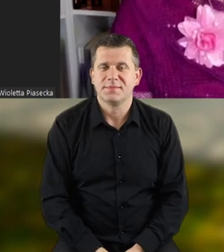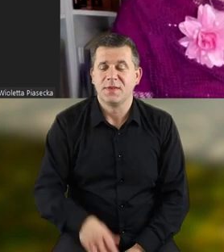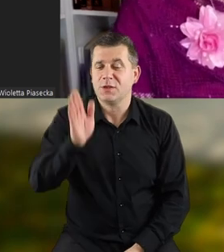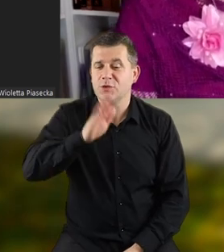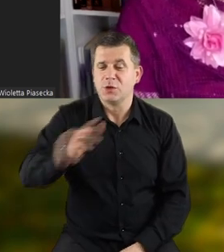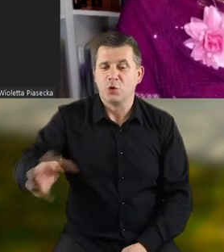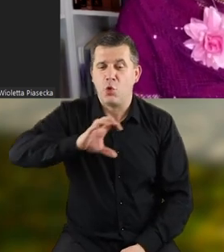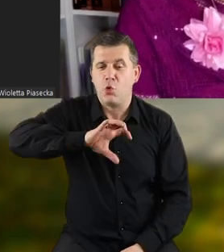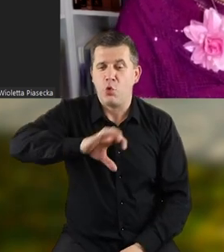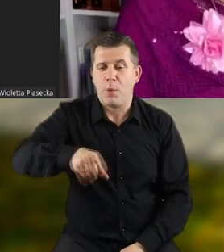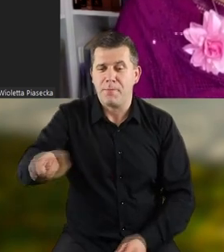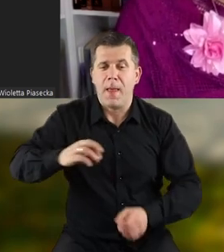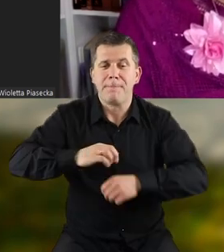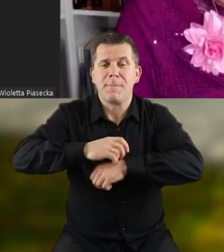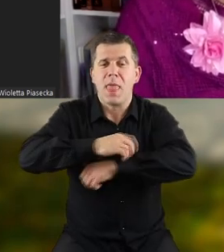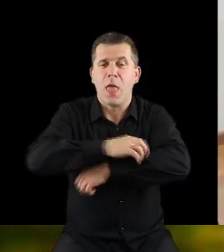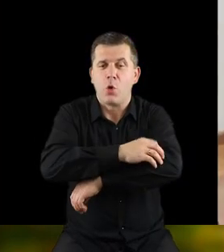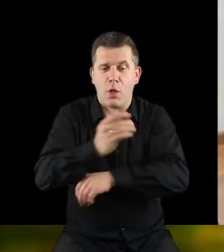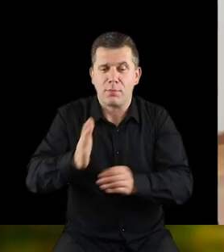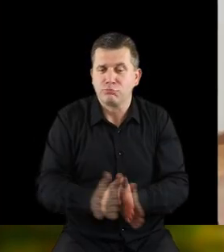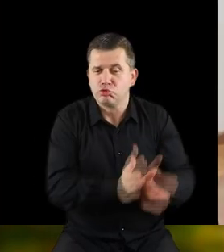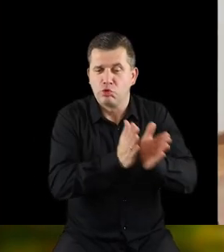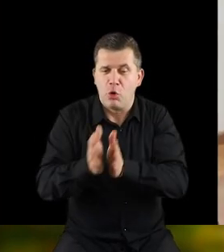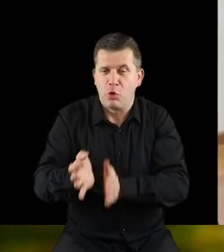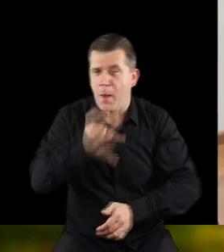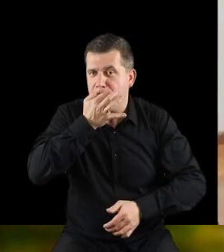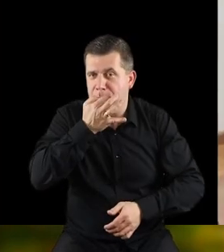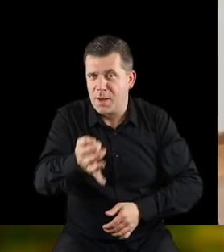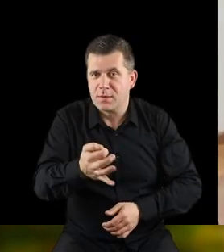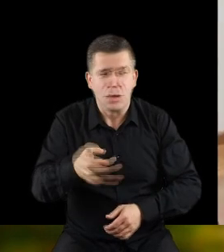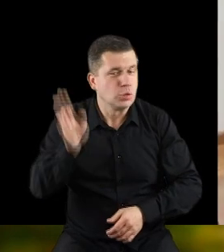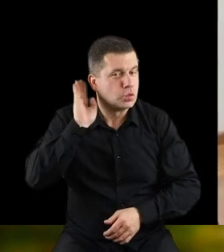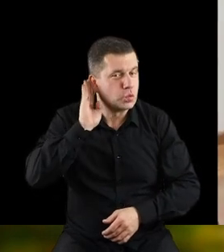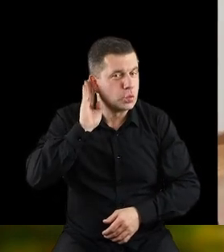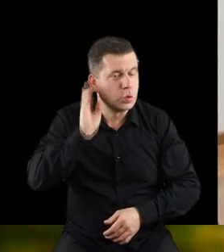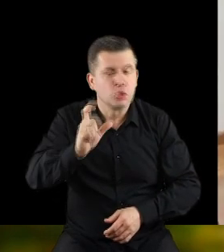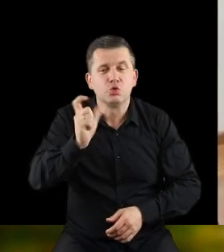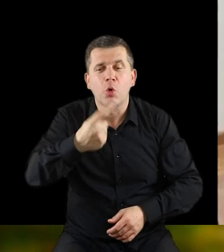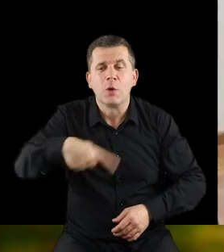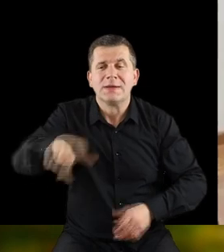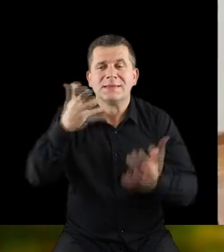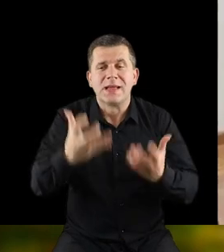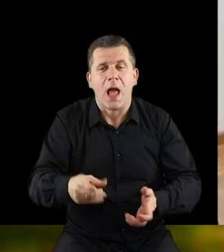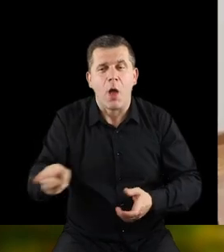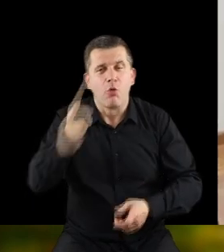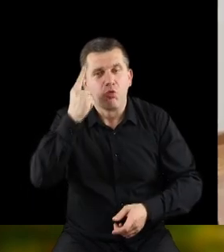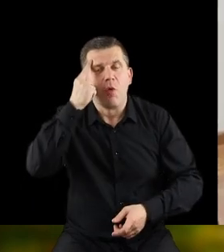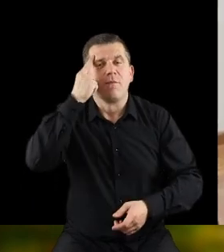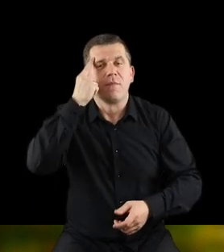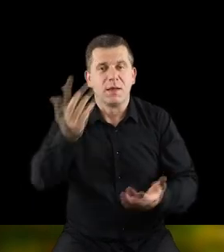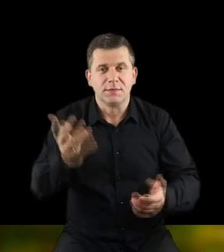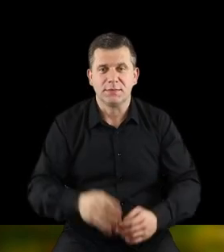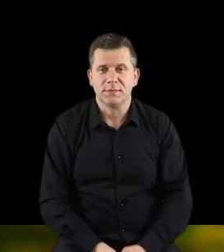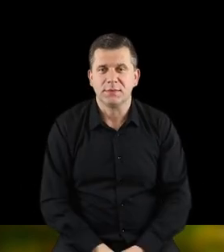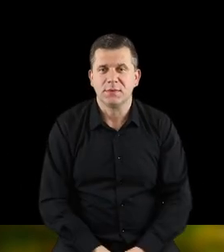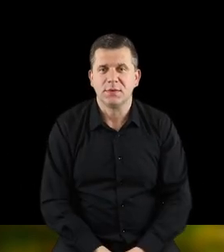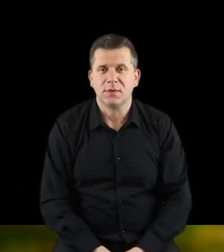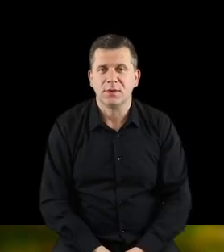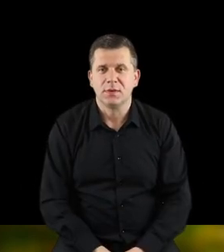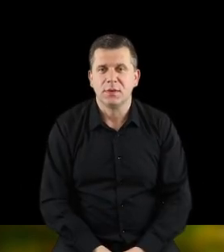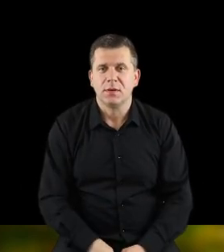Dzieciaki z grupy Biedronek przygotowały pytania i posłuchajmy, czego chciały się dowiedzieć.